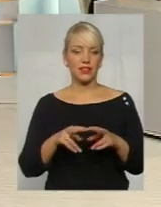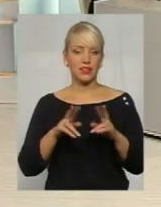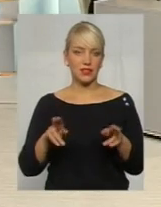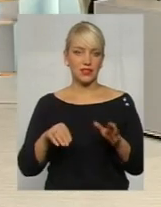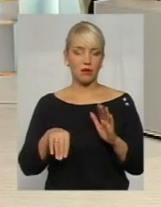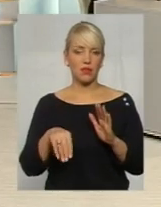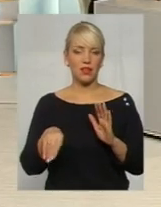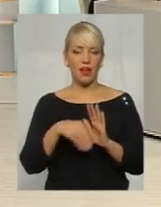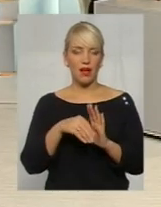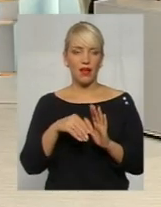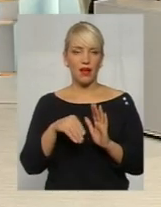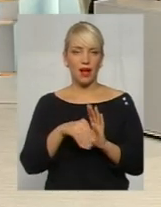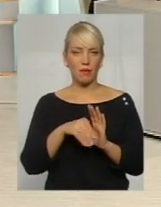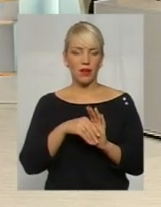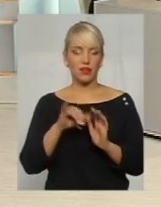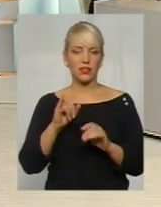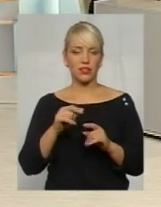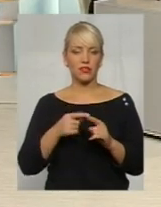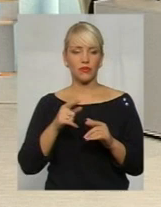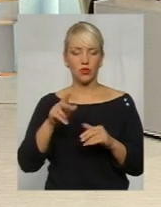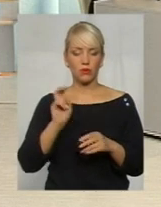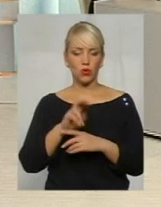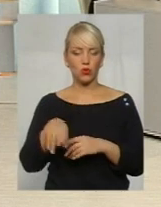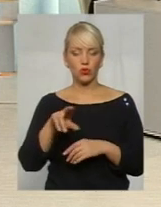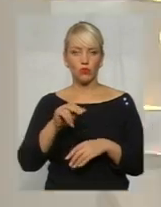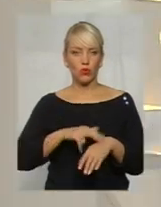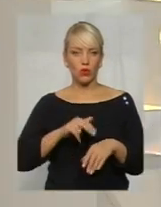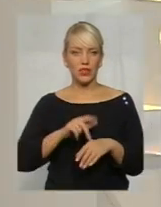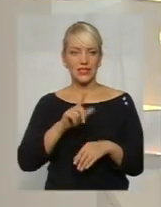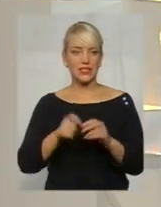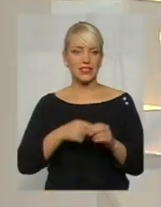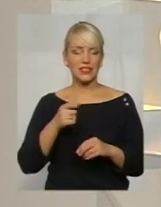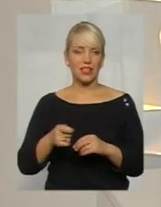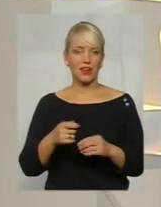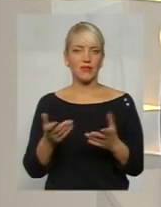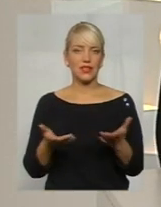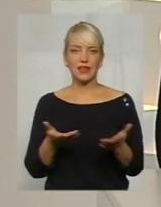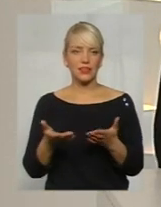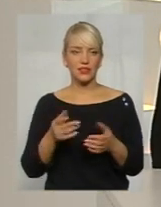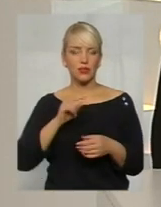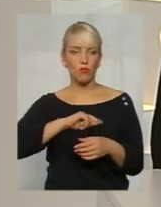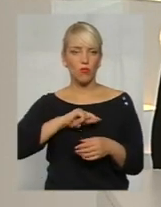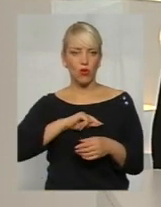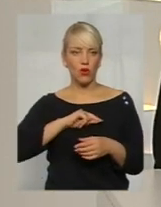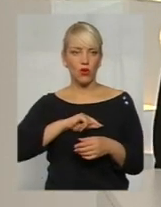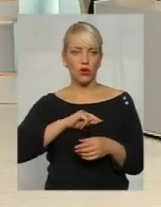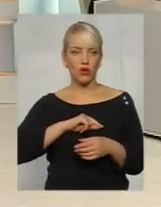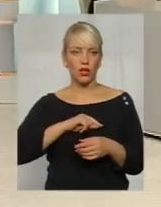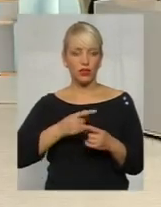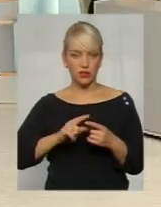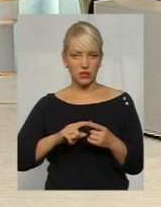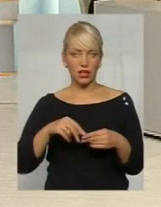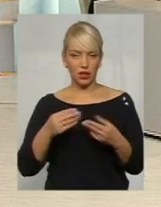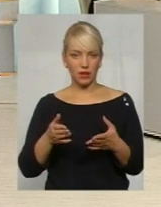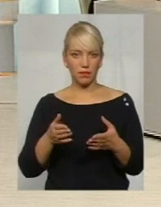говорили, і потім вони все ж таки приходять до поліції з заявою. Якісь моральні настанови їм після цього даєте?